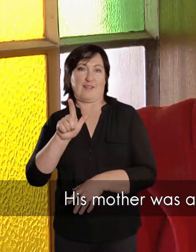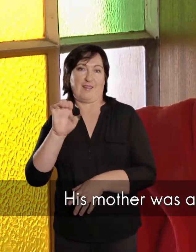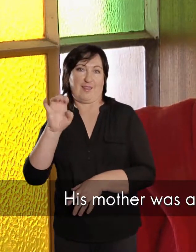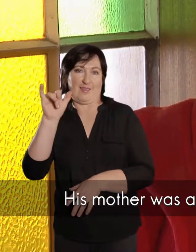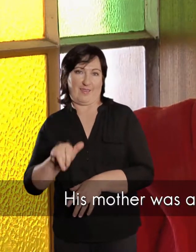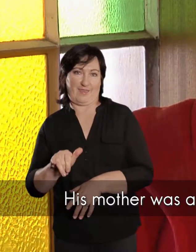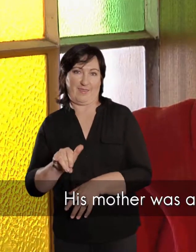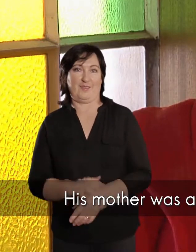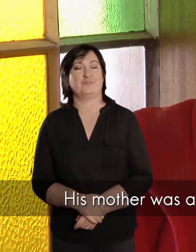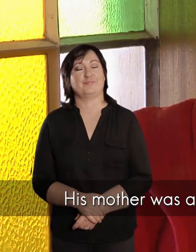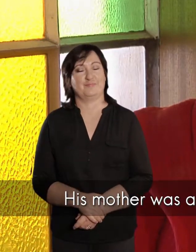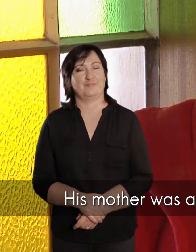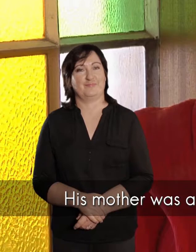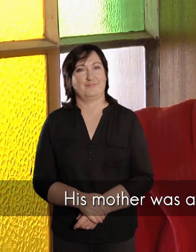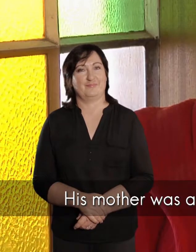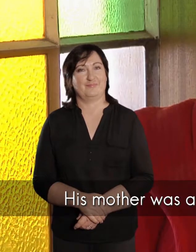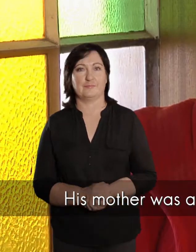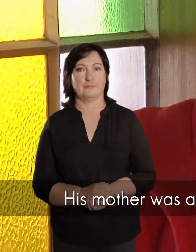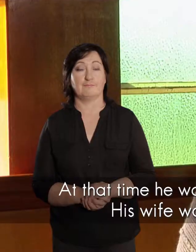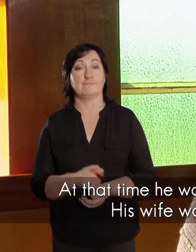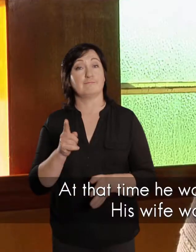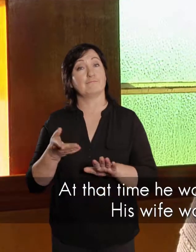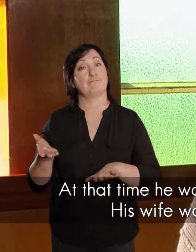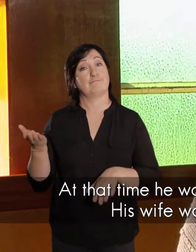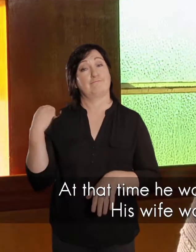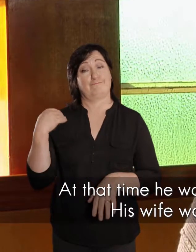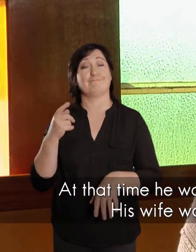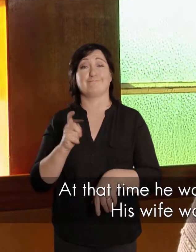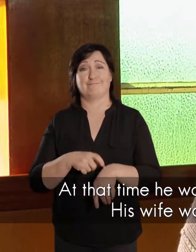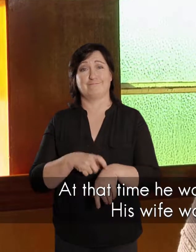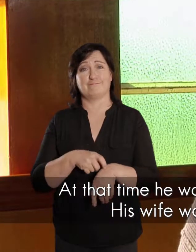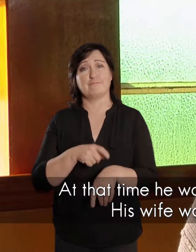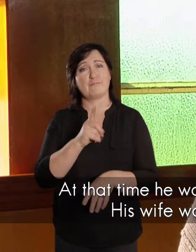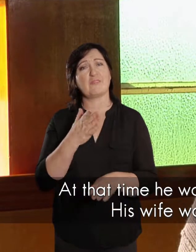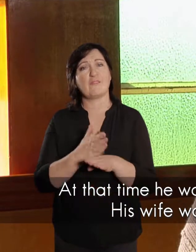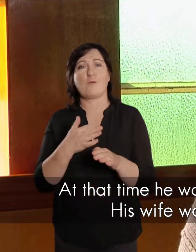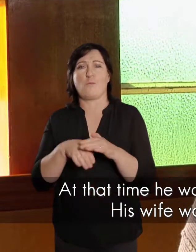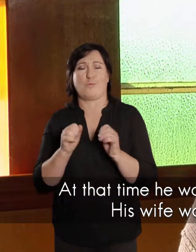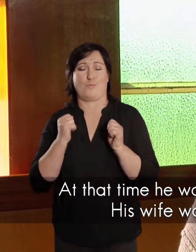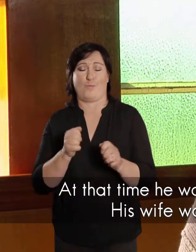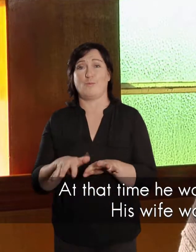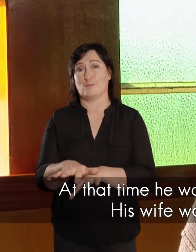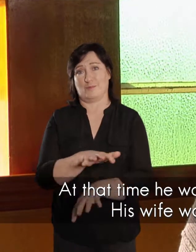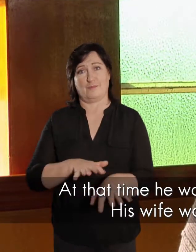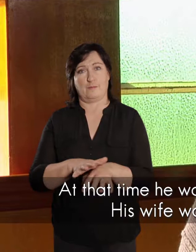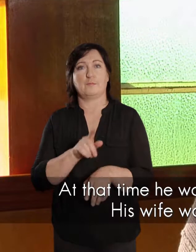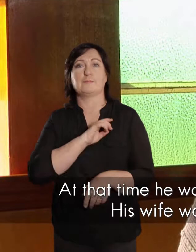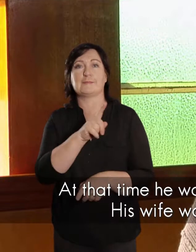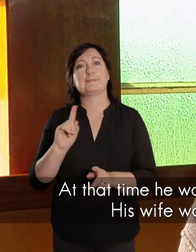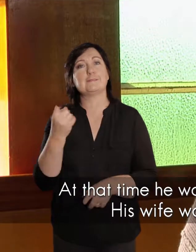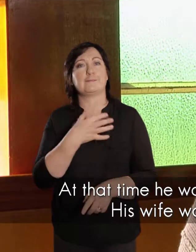huisvrouw, en sy pa was een poliesman. Desdags het hy onder moeilike omstandighede gewer, want sy vrouw was op